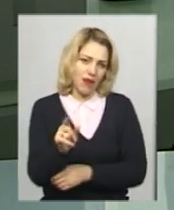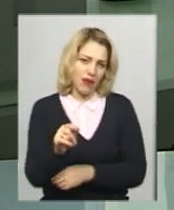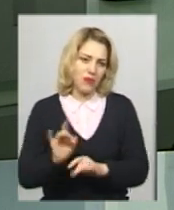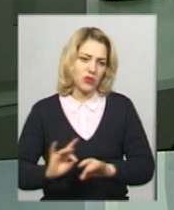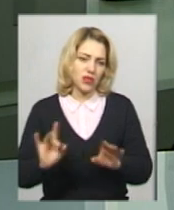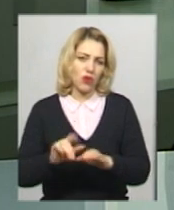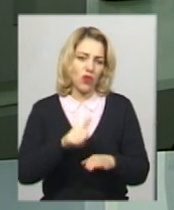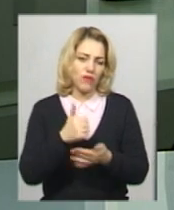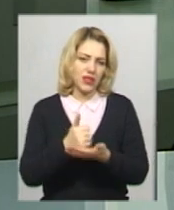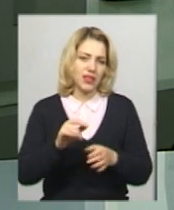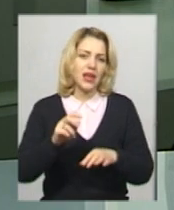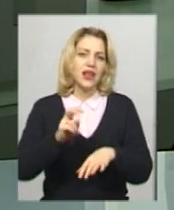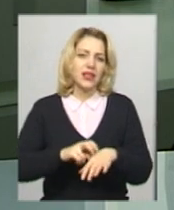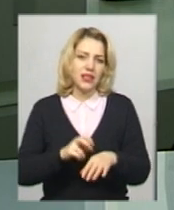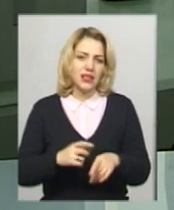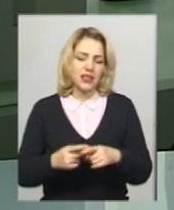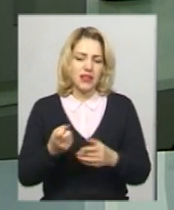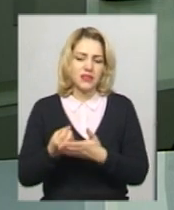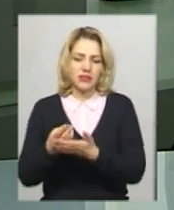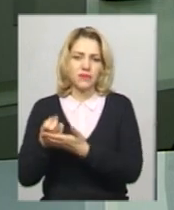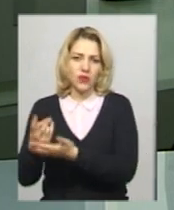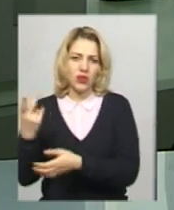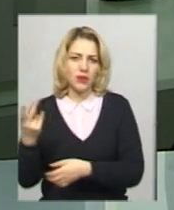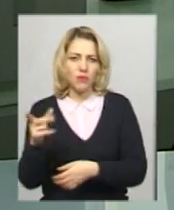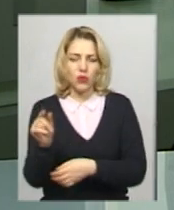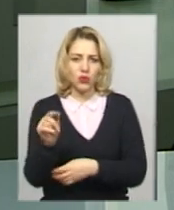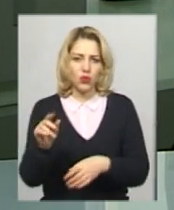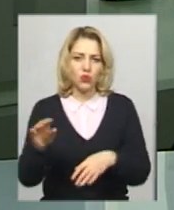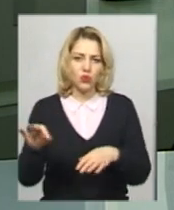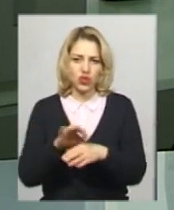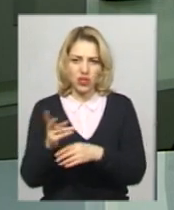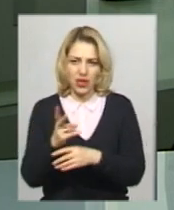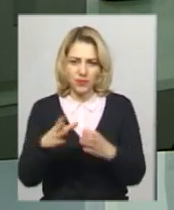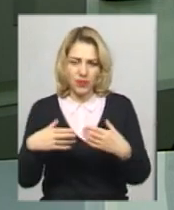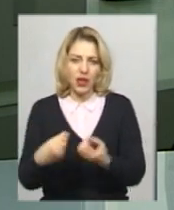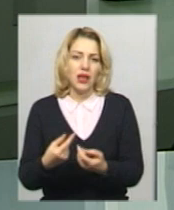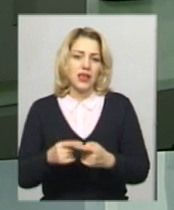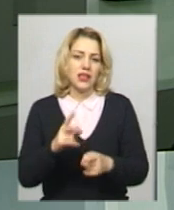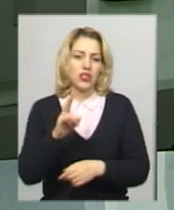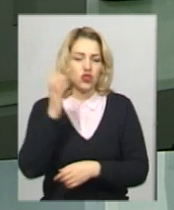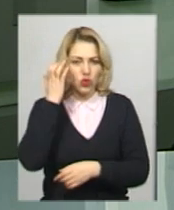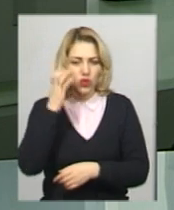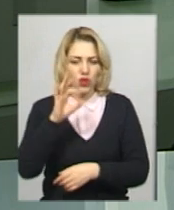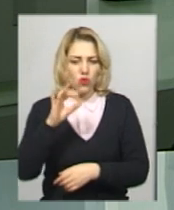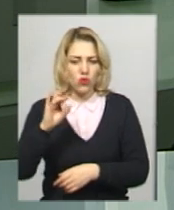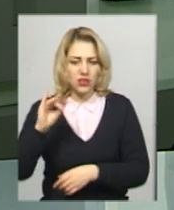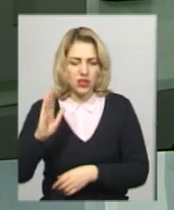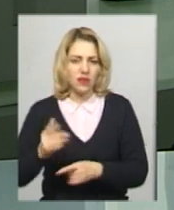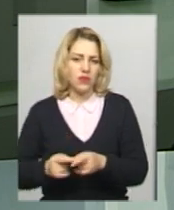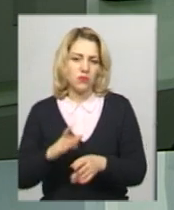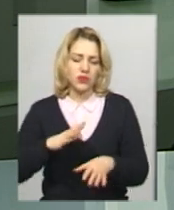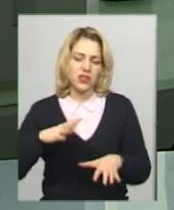Піддубна. За її словами, у стаціонарі лікується подружжі з Чорного острова. При поступленні вони скаржилися на загальну слабкість,